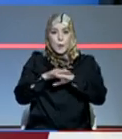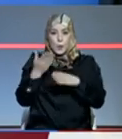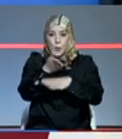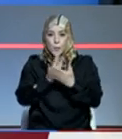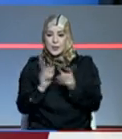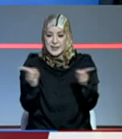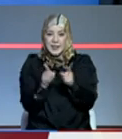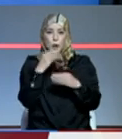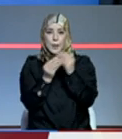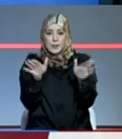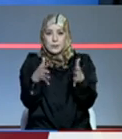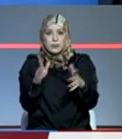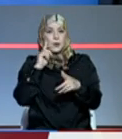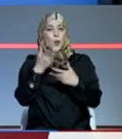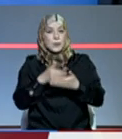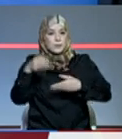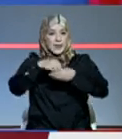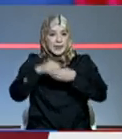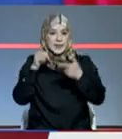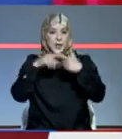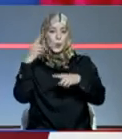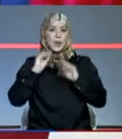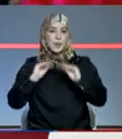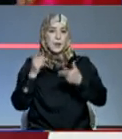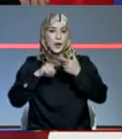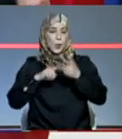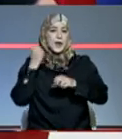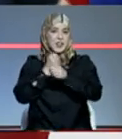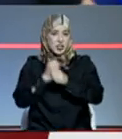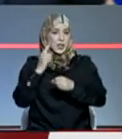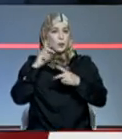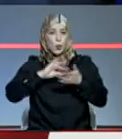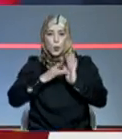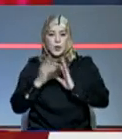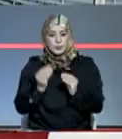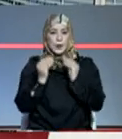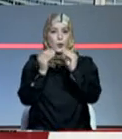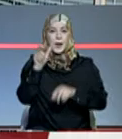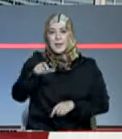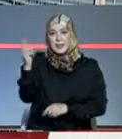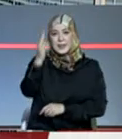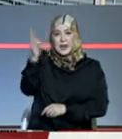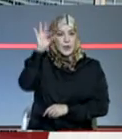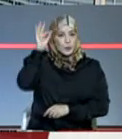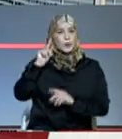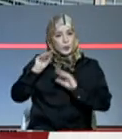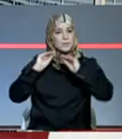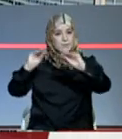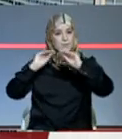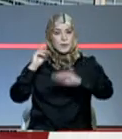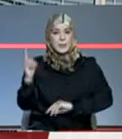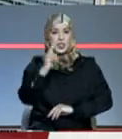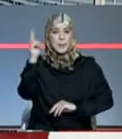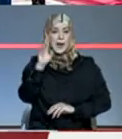والمتوسطة والاقتصاد الأخضر والتربية والتشغيل والتوجه نحو الترفيع في حصة الطلبة التونسيين للدراسة بالجامعة